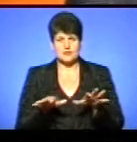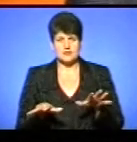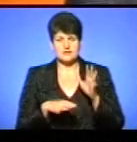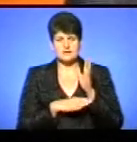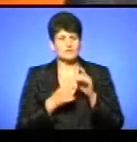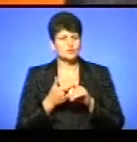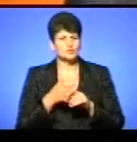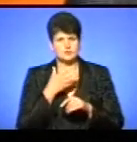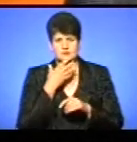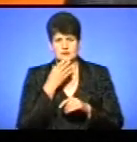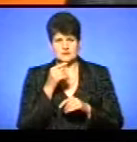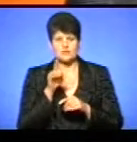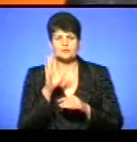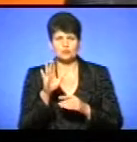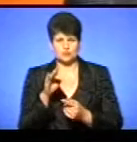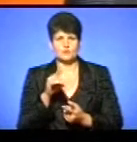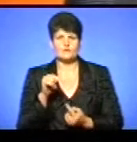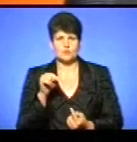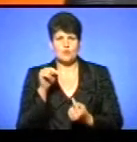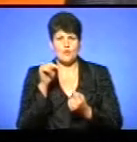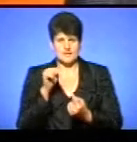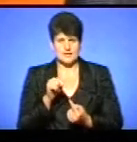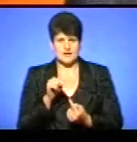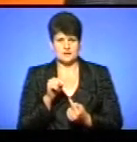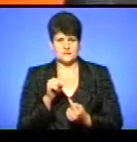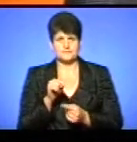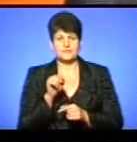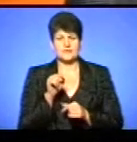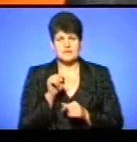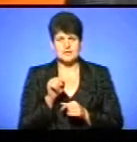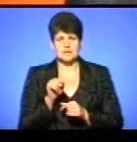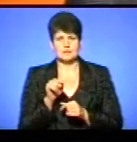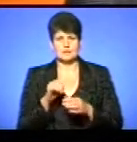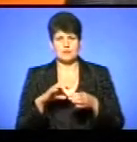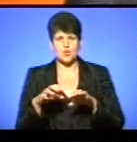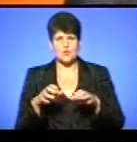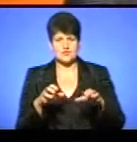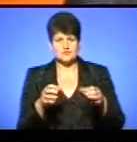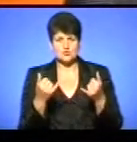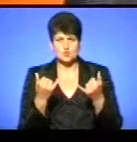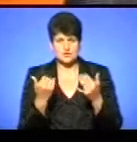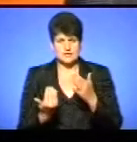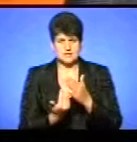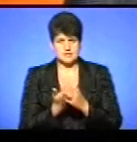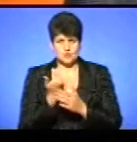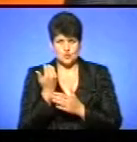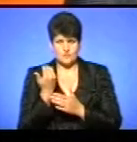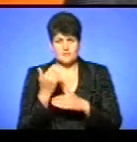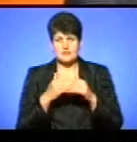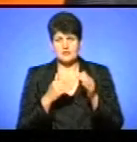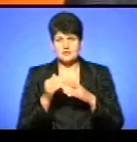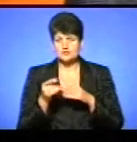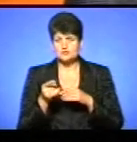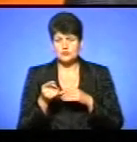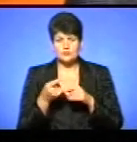красиві, вони будуть відповідати тій, значить, бруківці, сучасній новій бруківці, про те, що в Тернополі